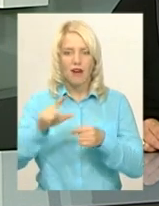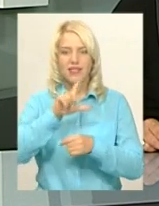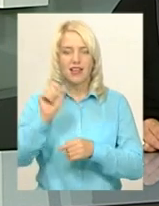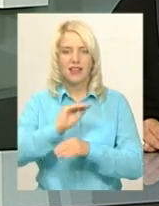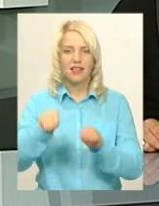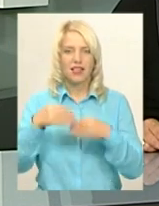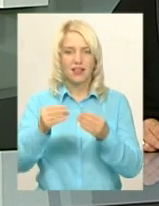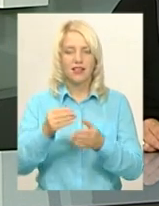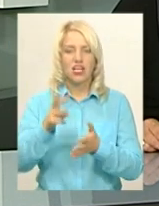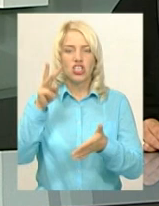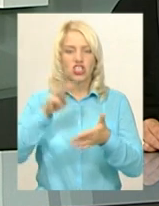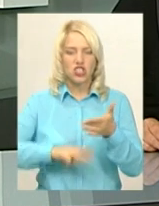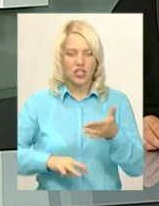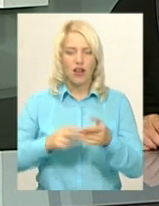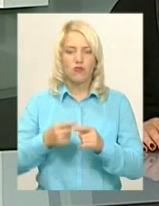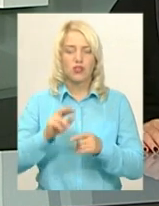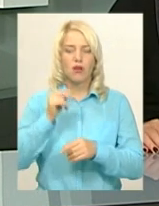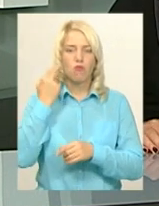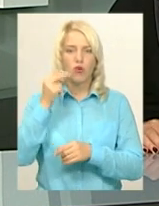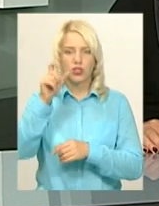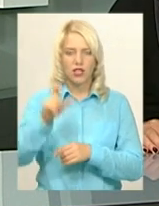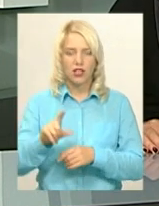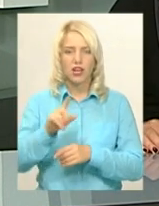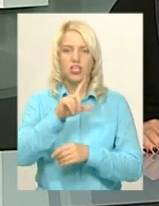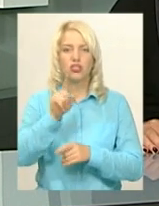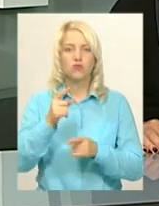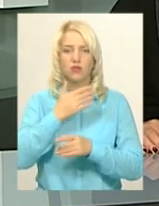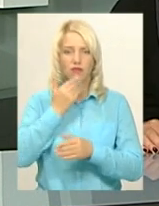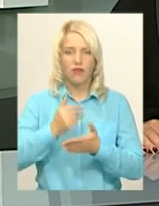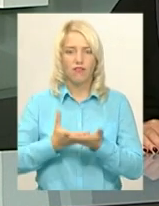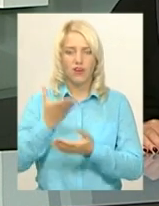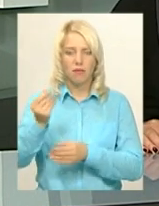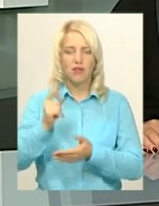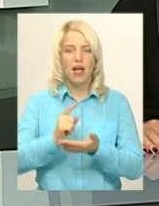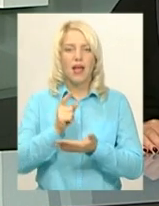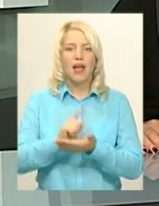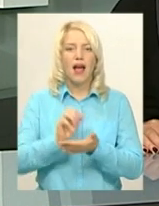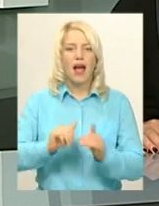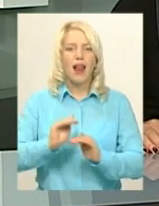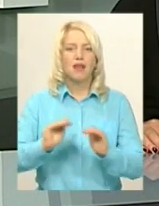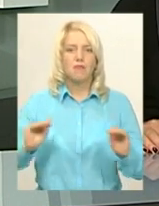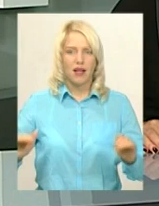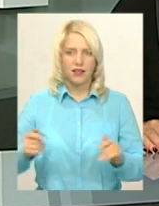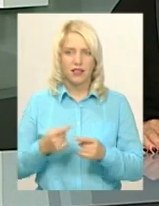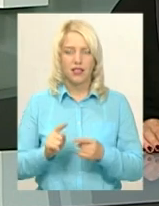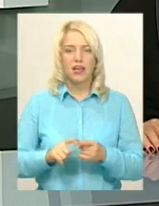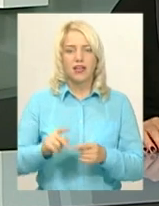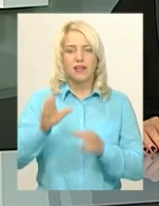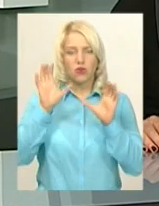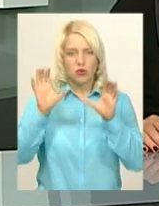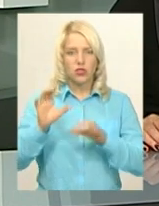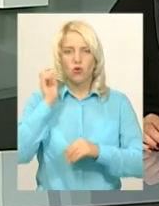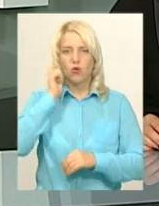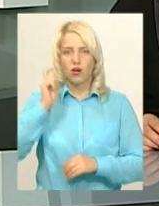із виплати аліментів. Держвиконавцю висунули звинувачення за частиною 3 статті 368 Кримінального кодексу